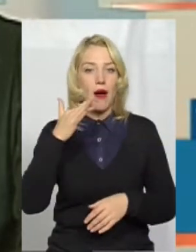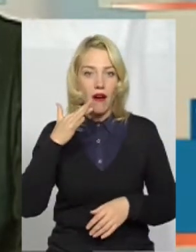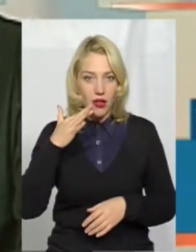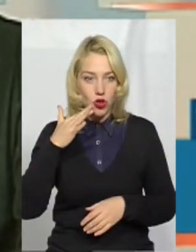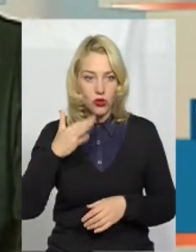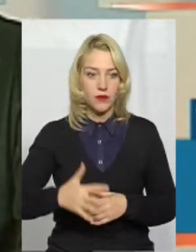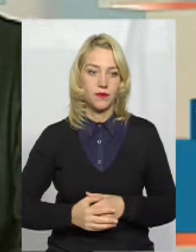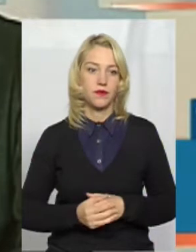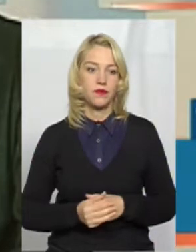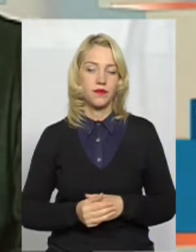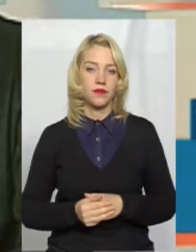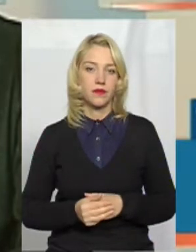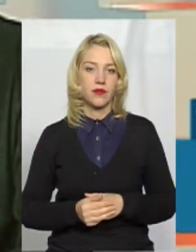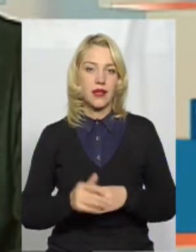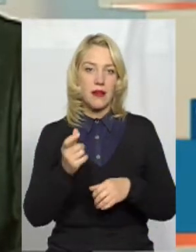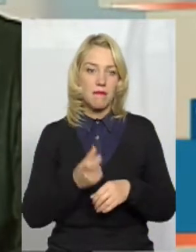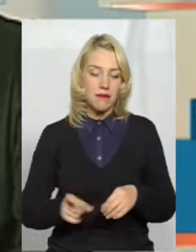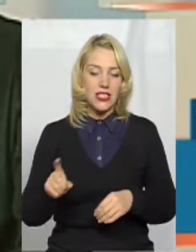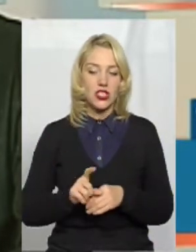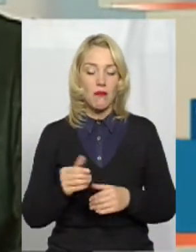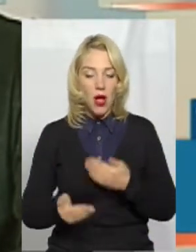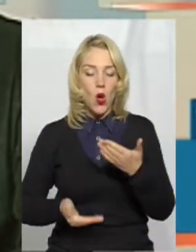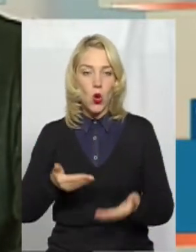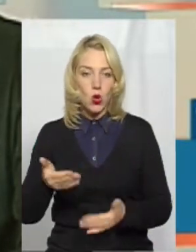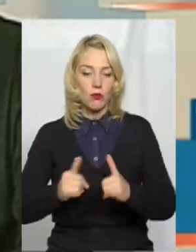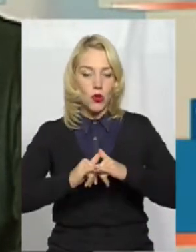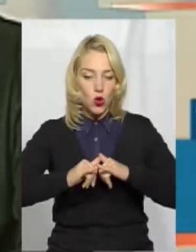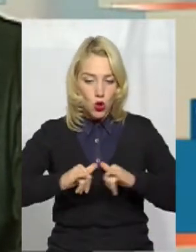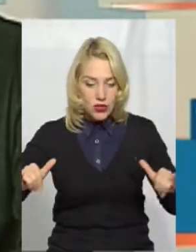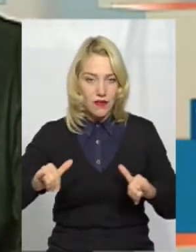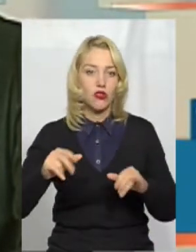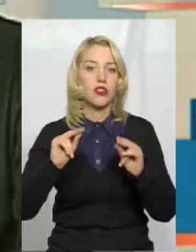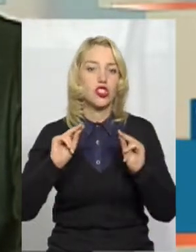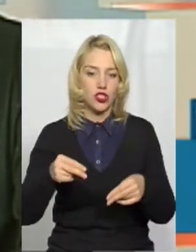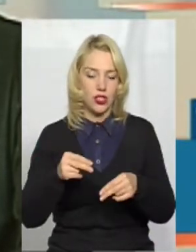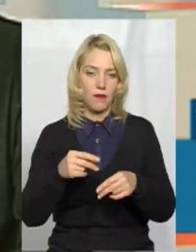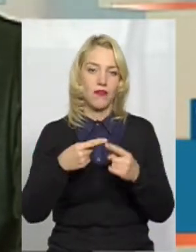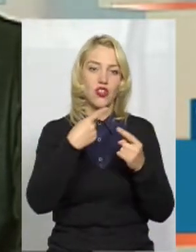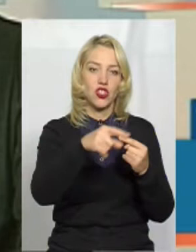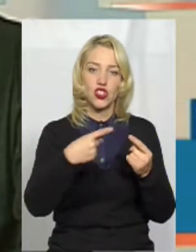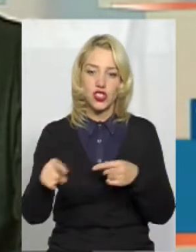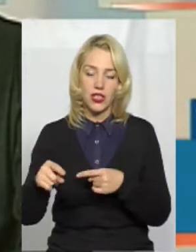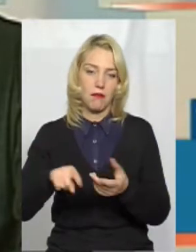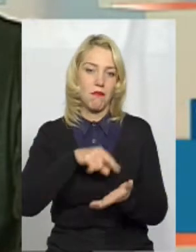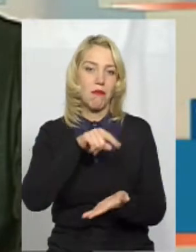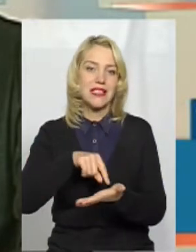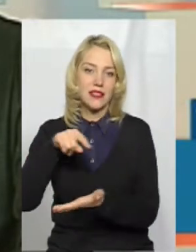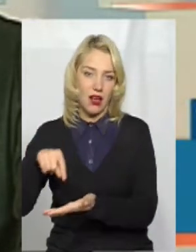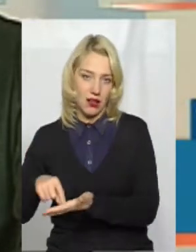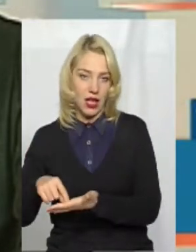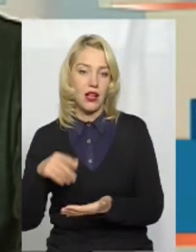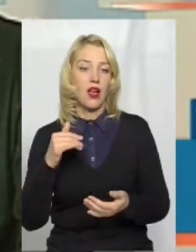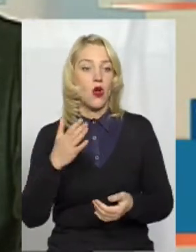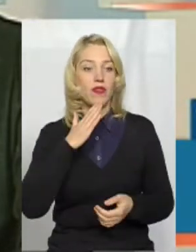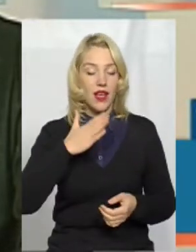більшими кроками розведено, чи в багатьох інших містах. Наші вчителі